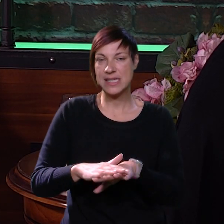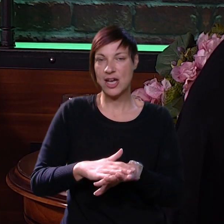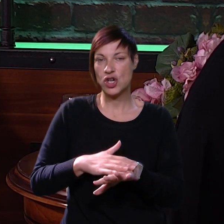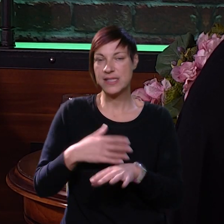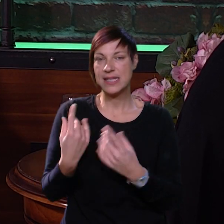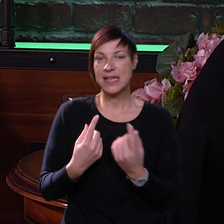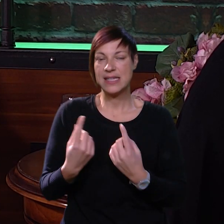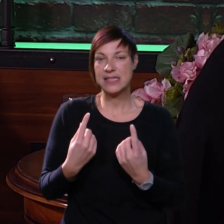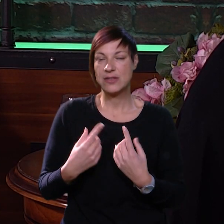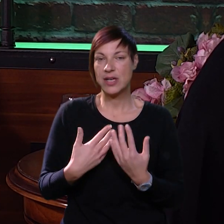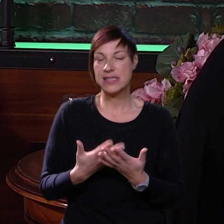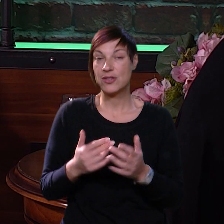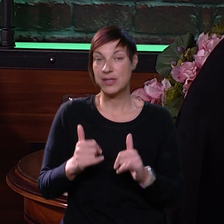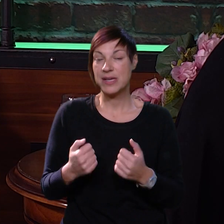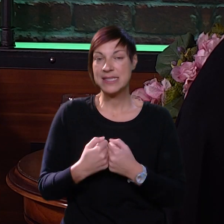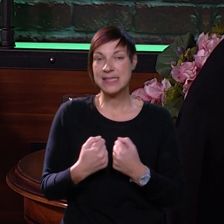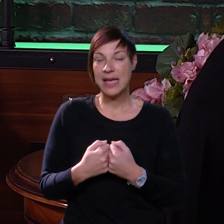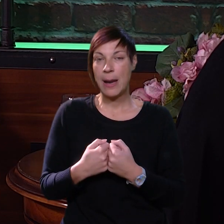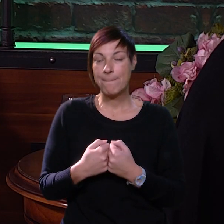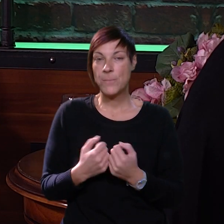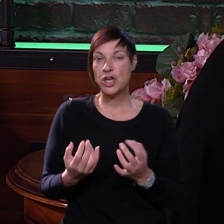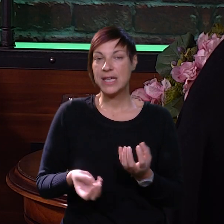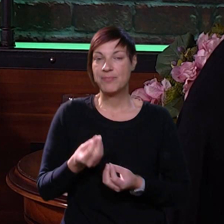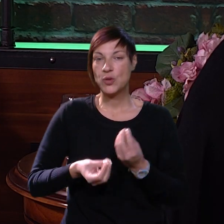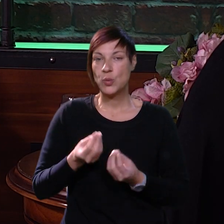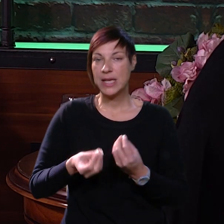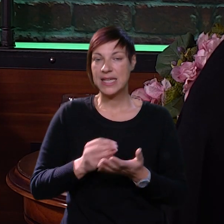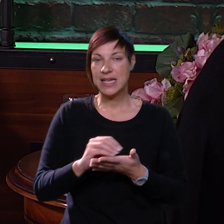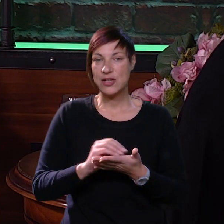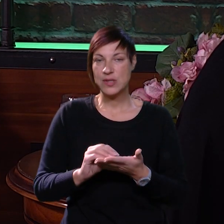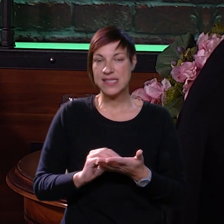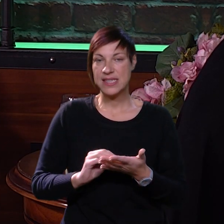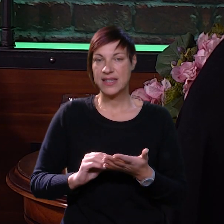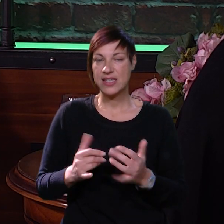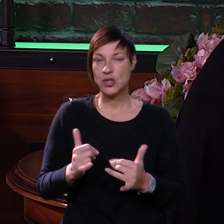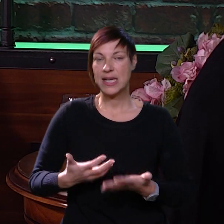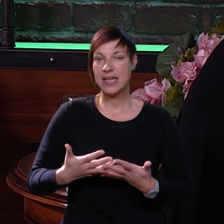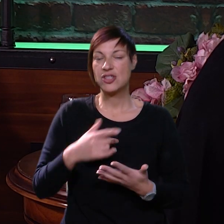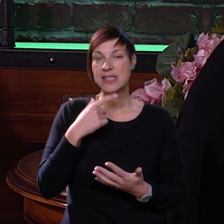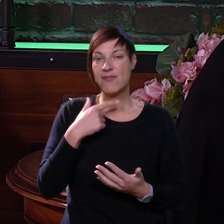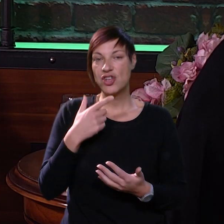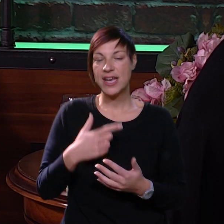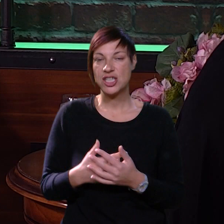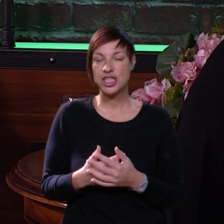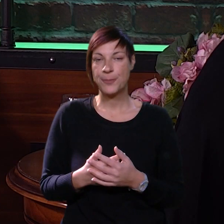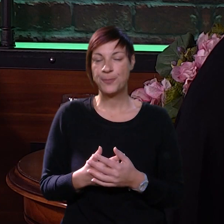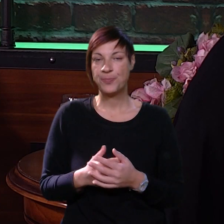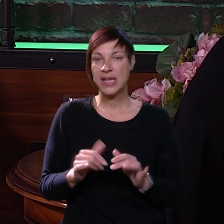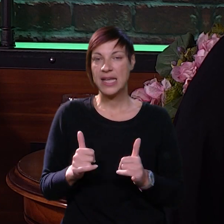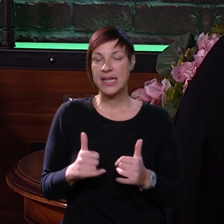svoje osjećaje i svoje situacije s kojima se trenutno bori ili u igri ili u crtežu ili jednostavno reći.